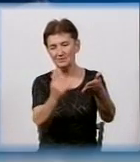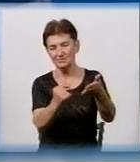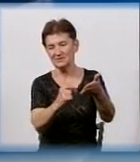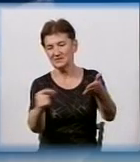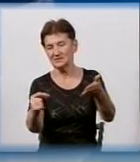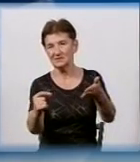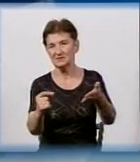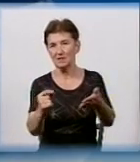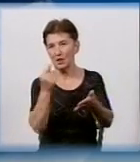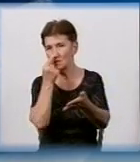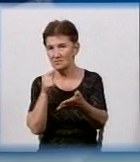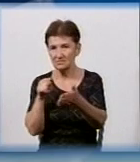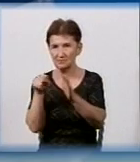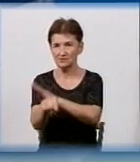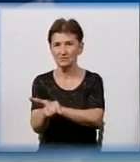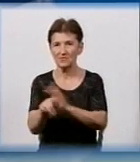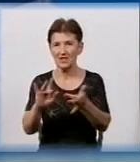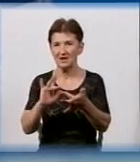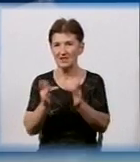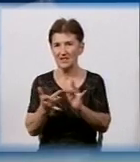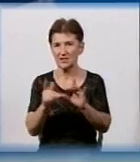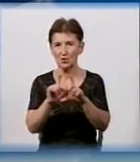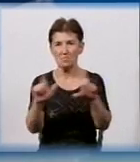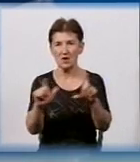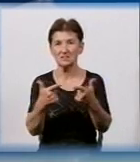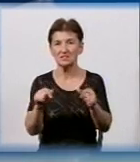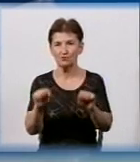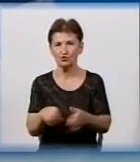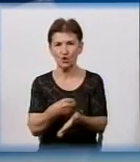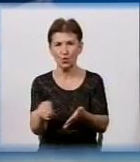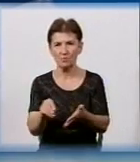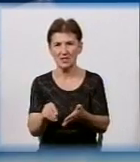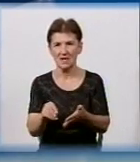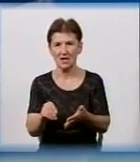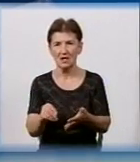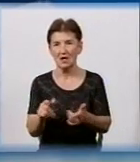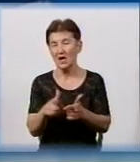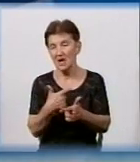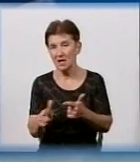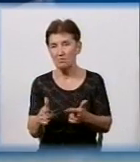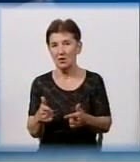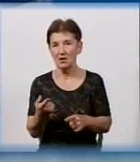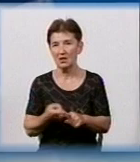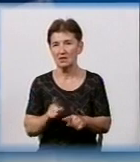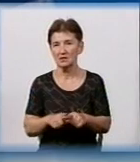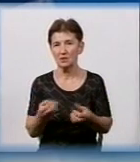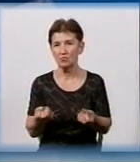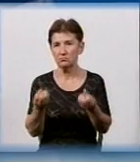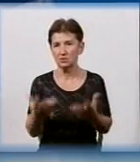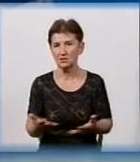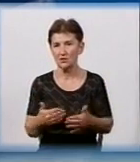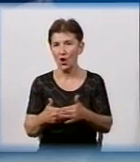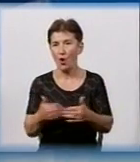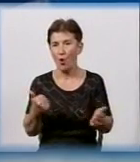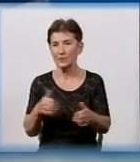ссилці і попадаєш в інтернет-магазін, де можна купити наркотик. Либо ж це просто від руки